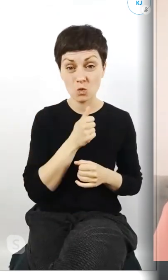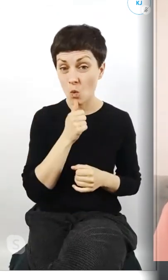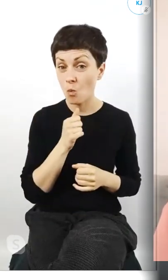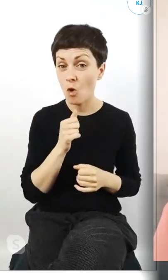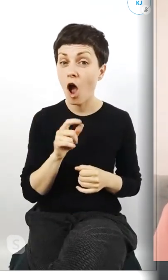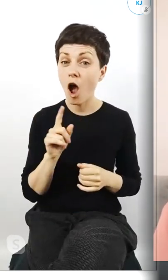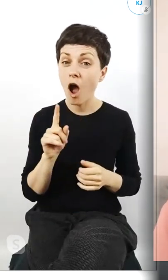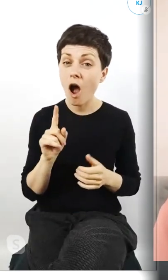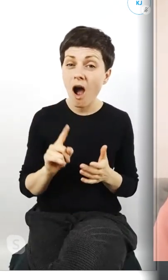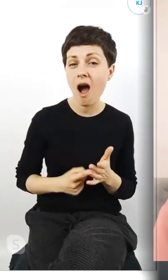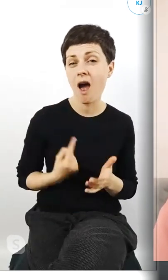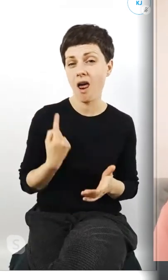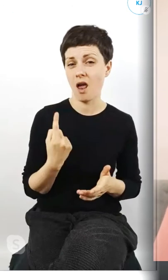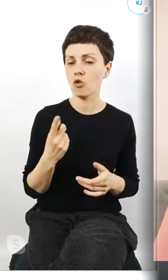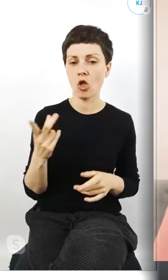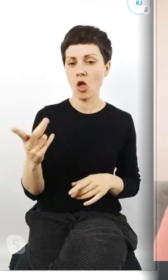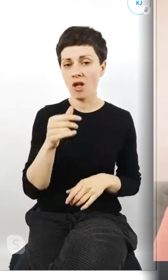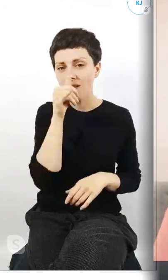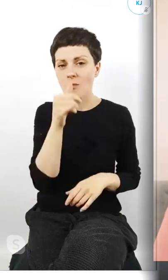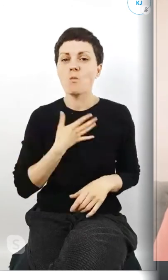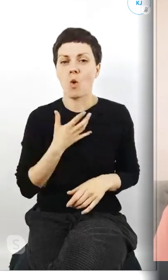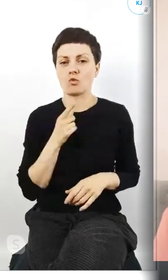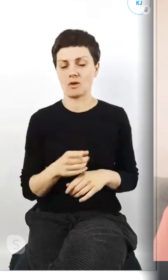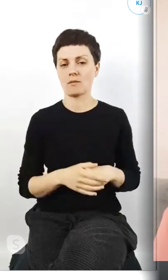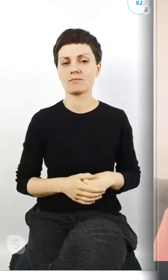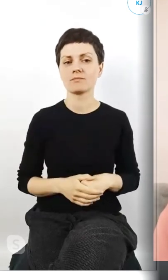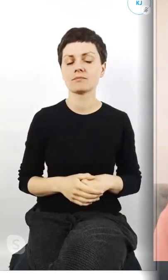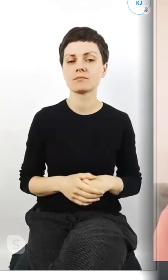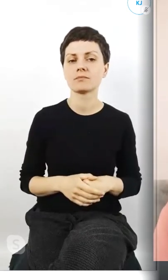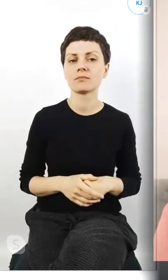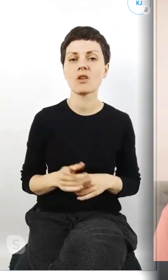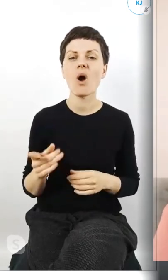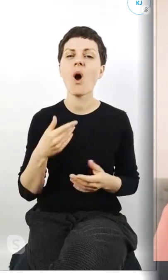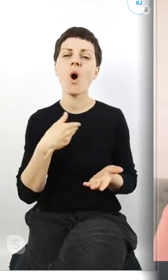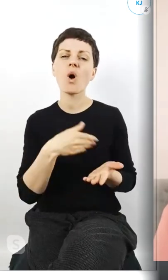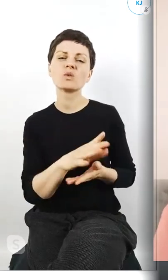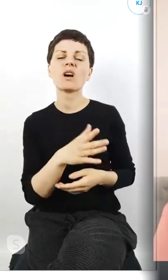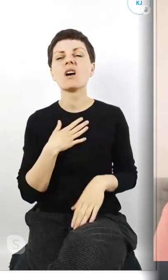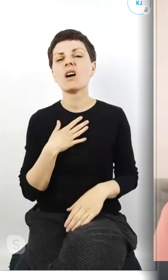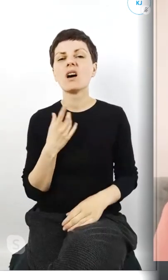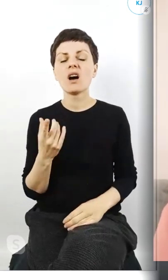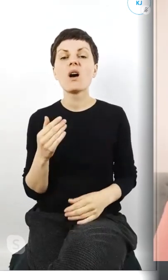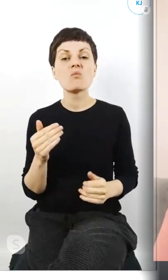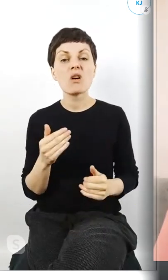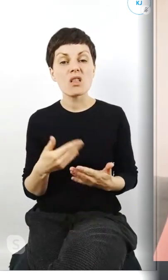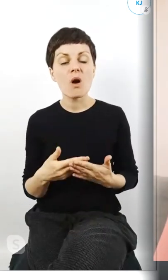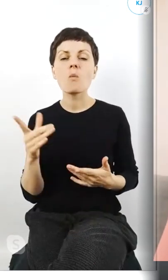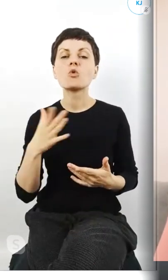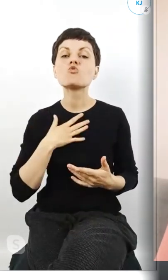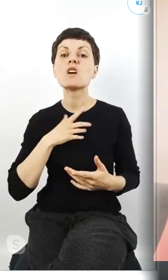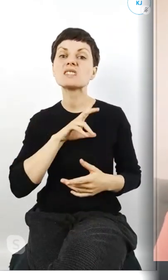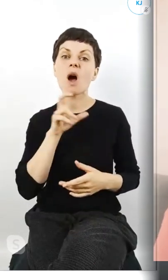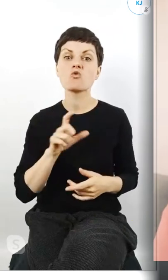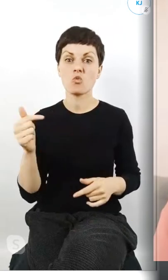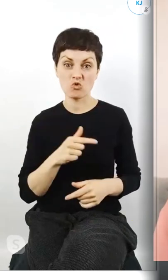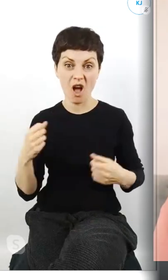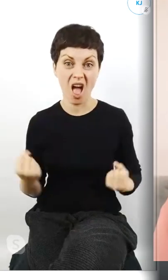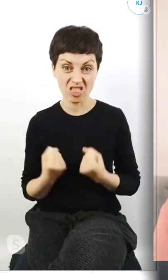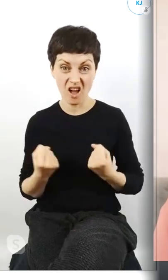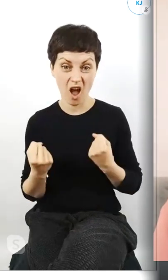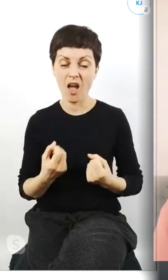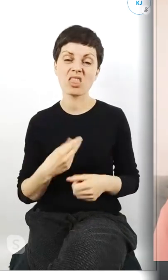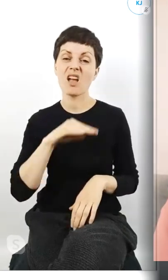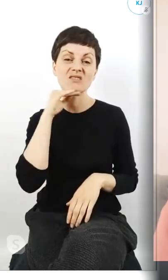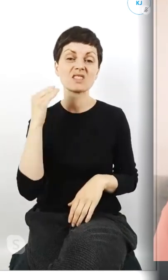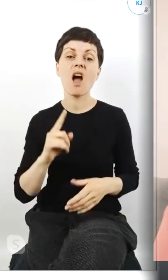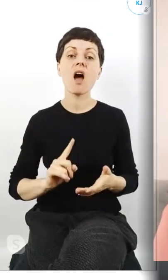poczuje tego i takim odrzuceniem może właśnie być fakt że to jednak trzeba się angażować ciągle że nie dostarczo że pójdę sobie raz na